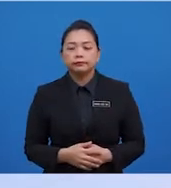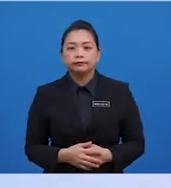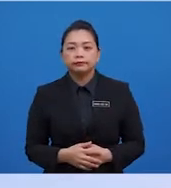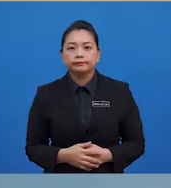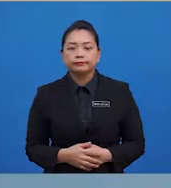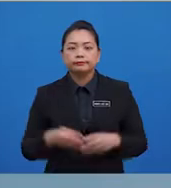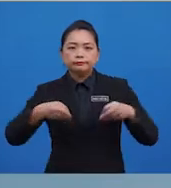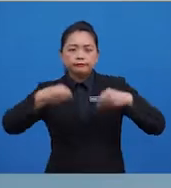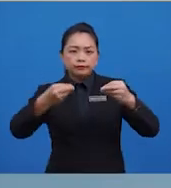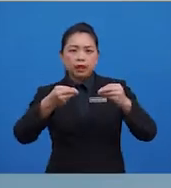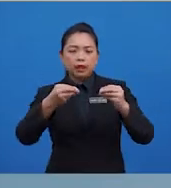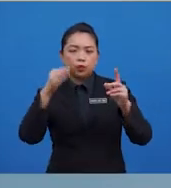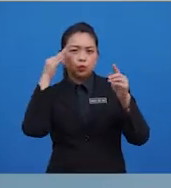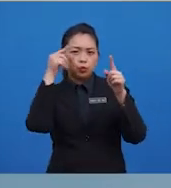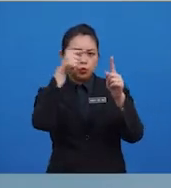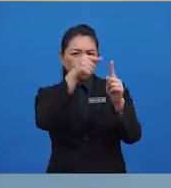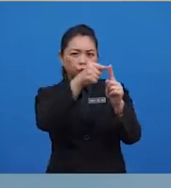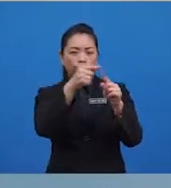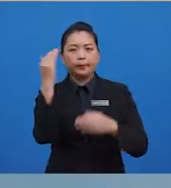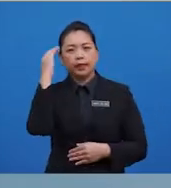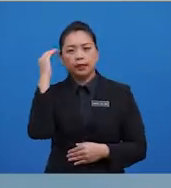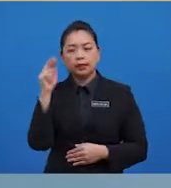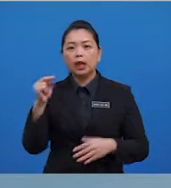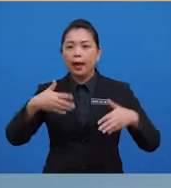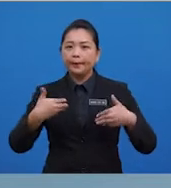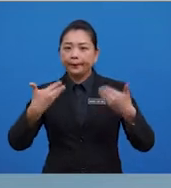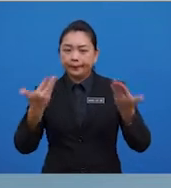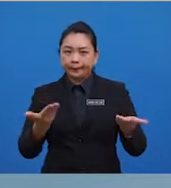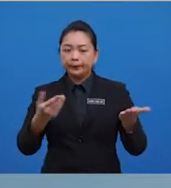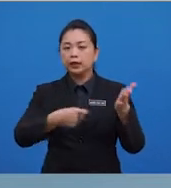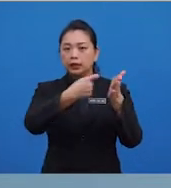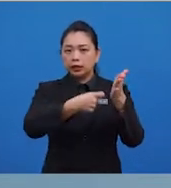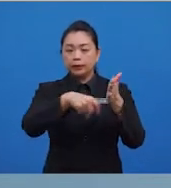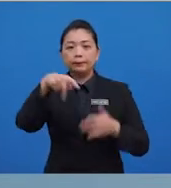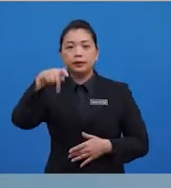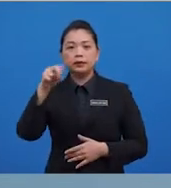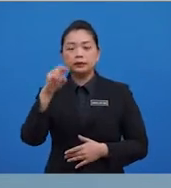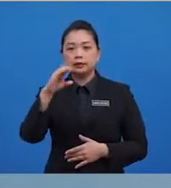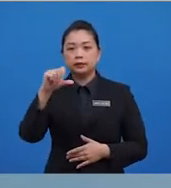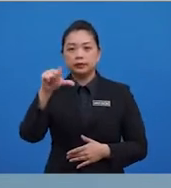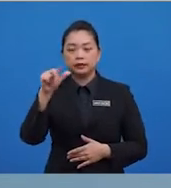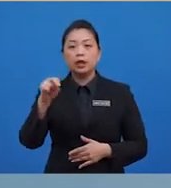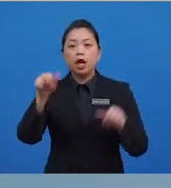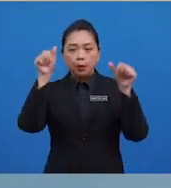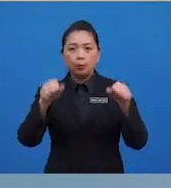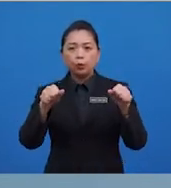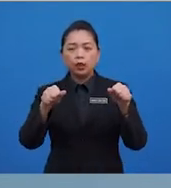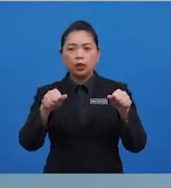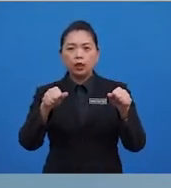Bagi tujuan mengetahui bagaimana nilai pencelan boleh